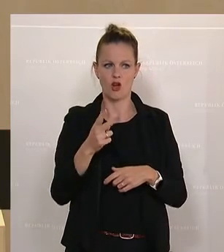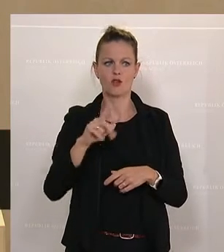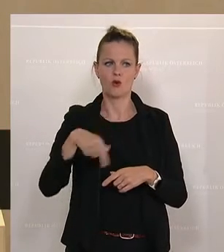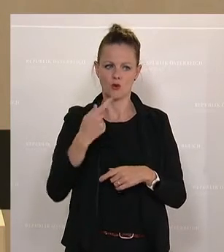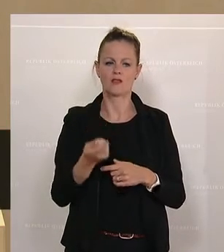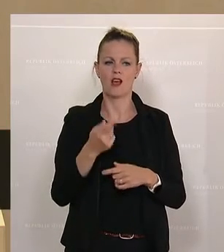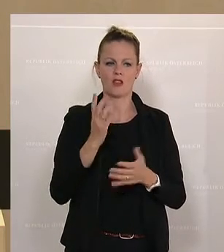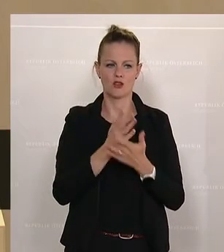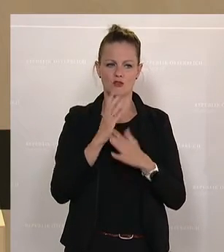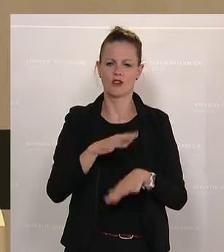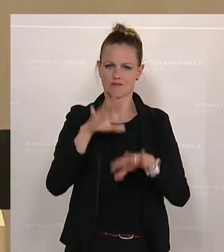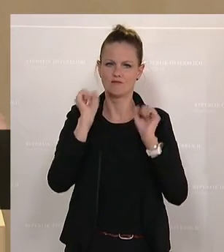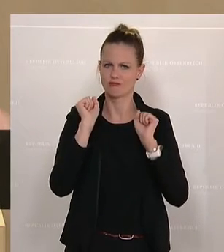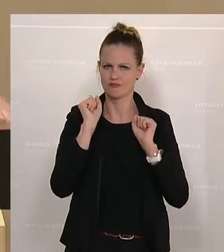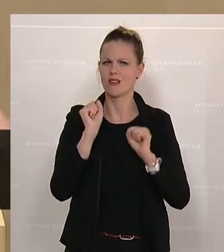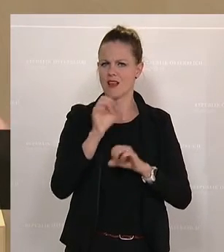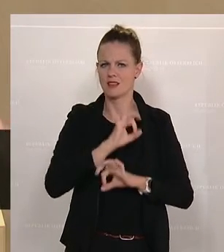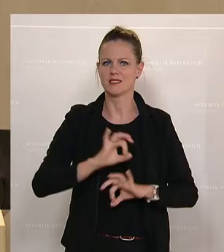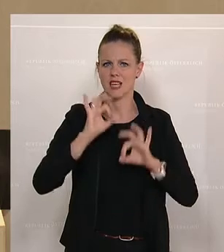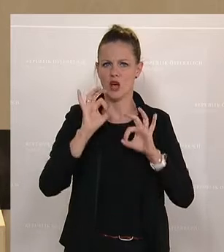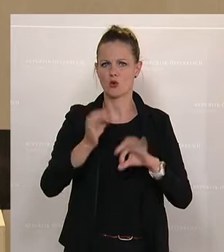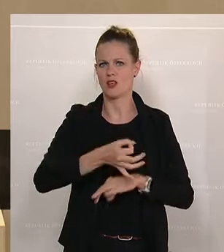einsehen, dass es ein sehr guter Tag für die Familien ist.